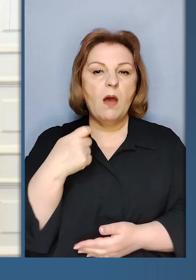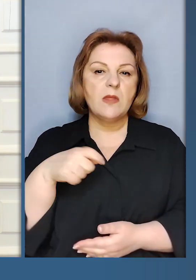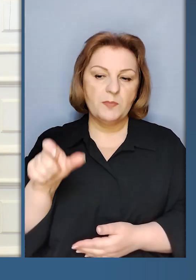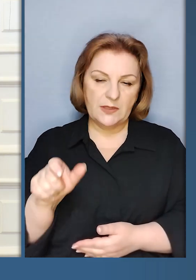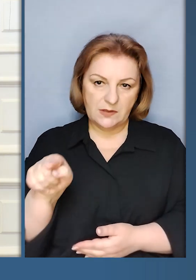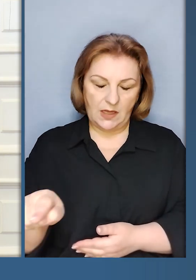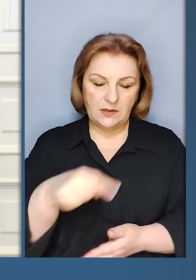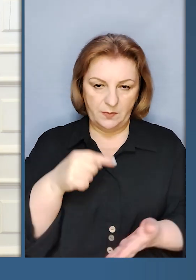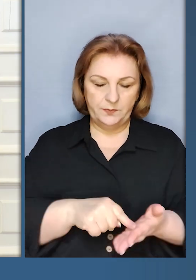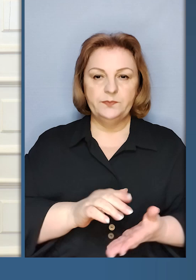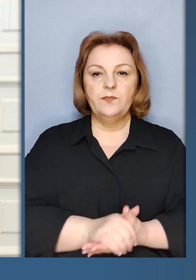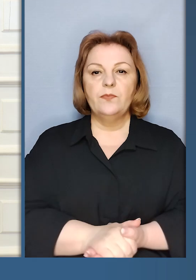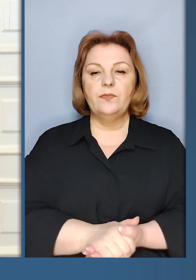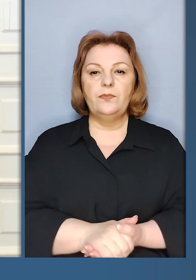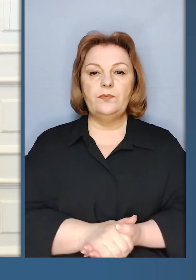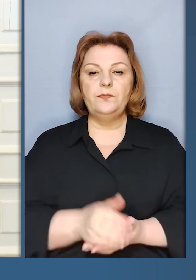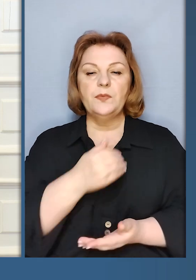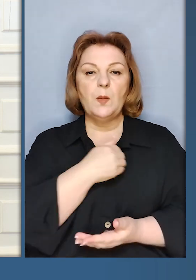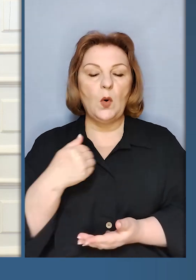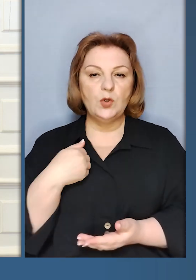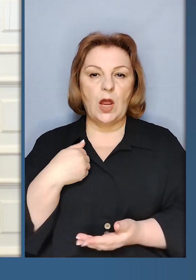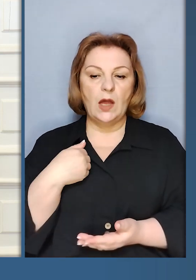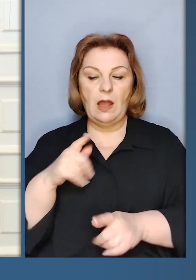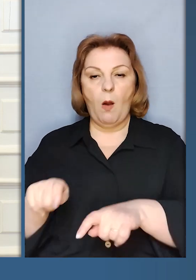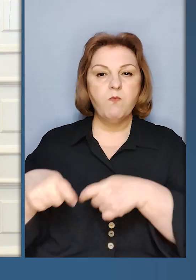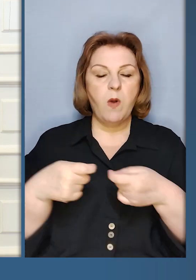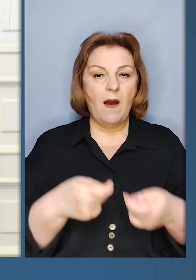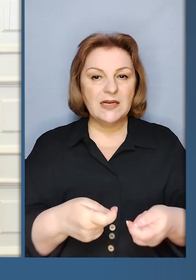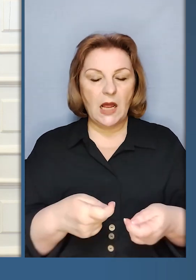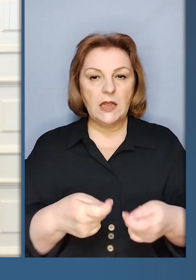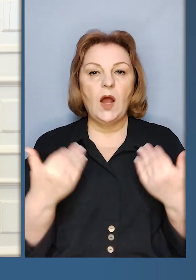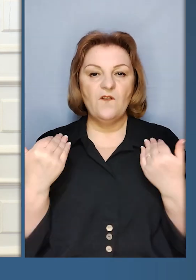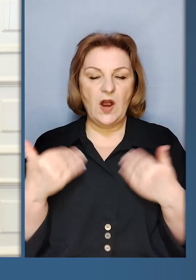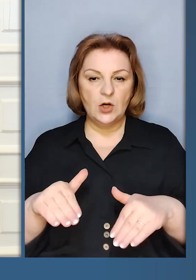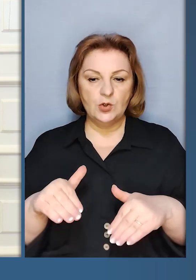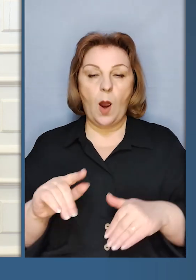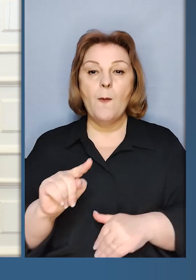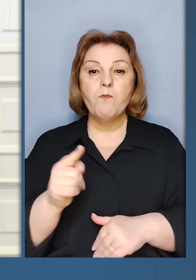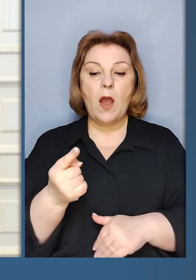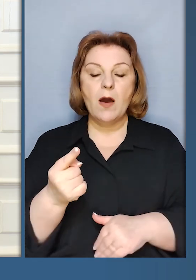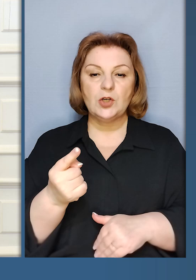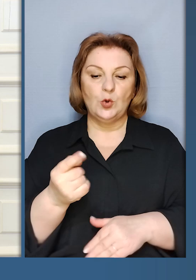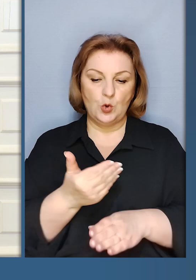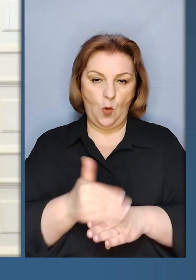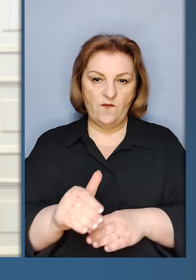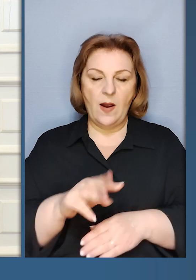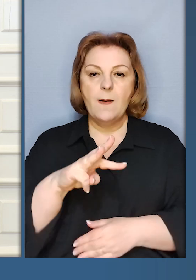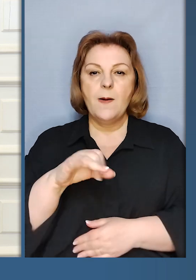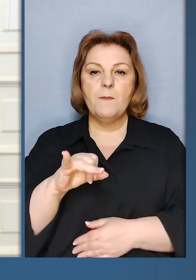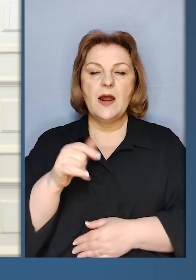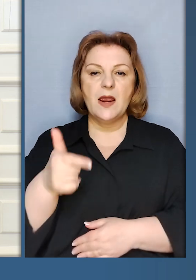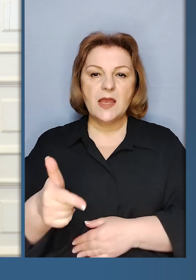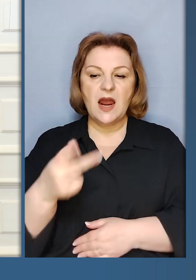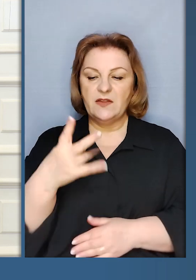Польща передала вже першу